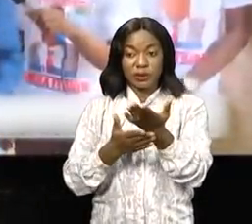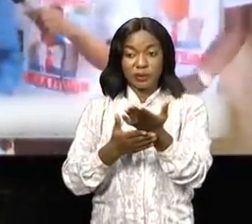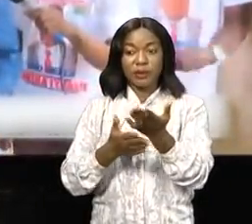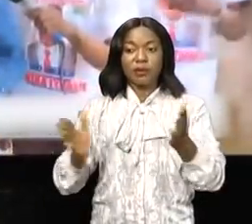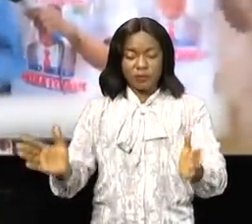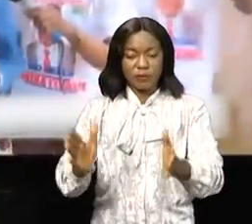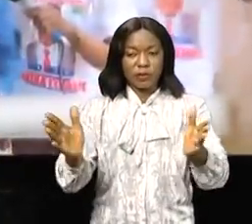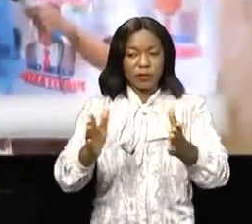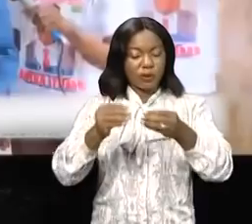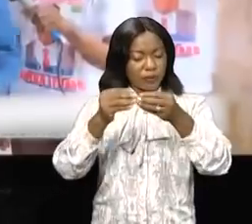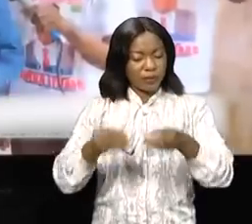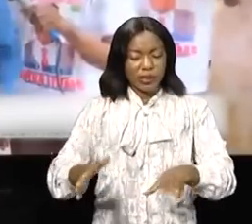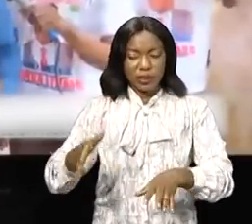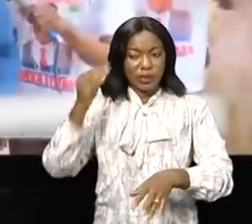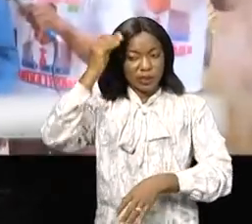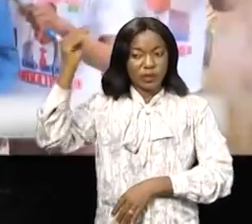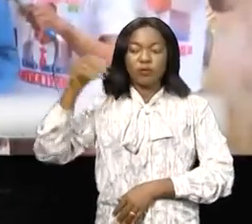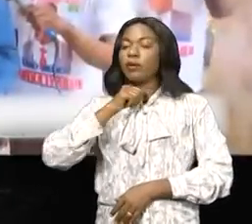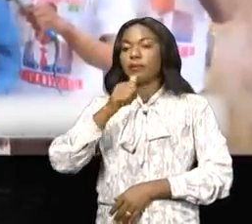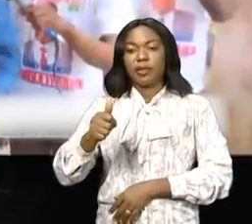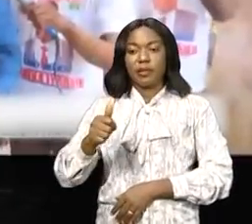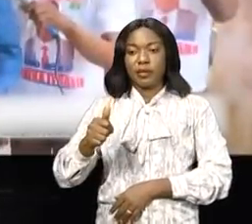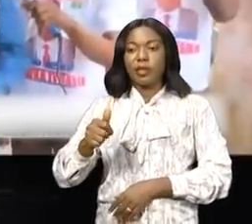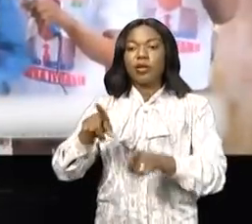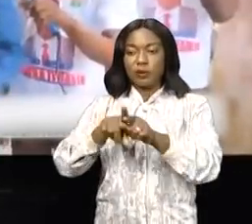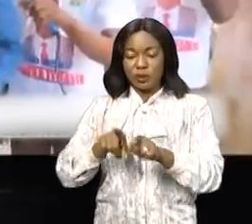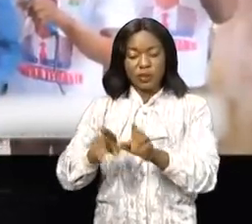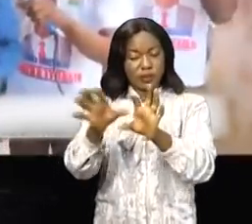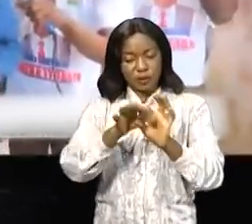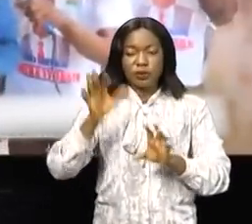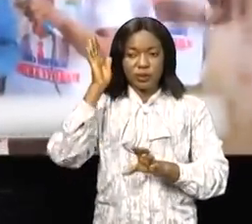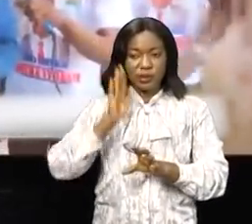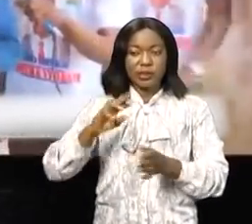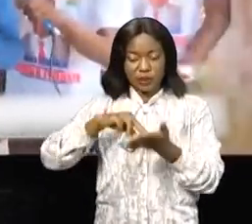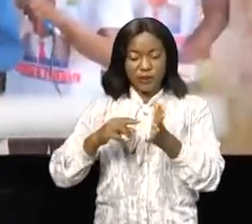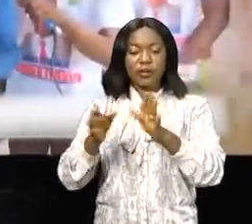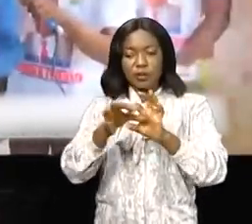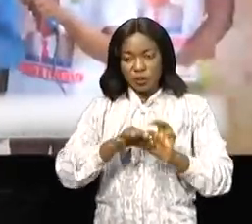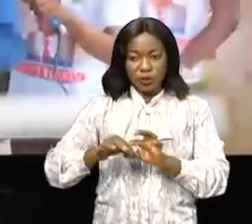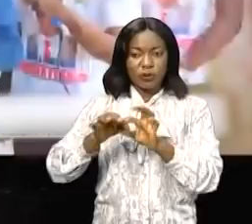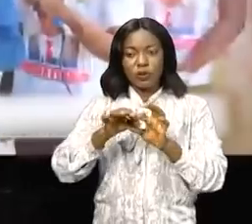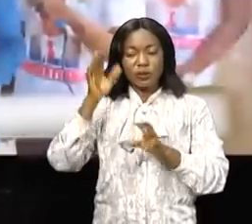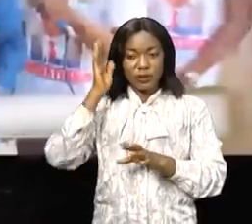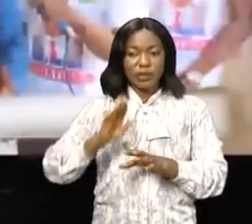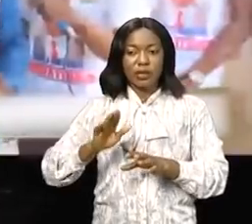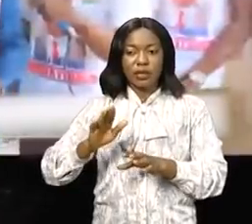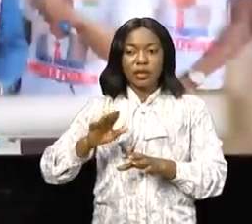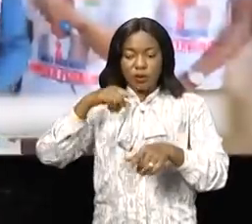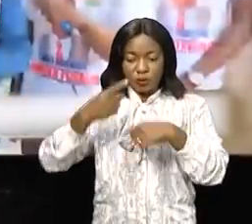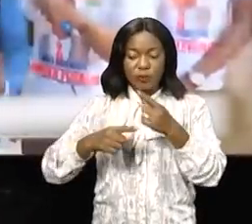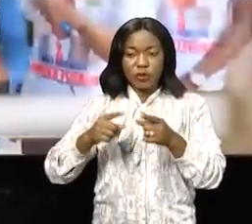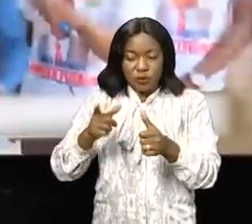sacrée. On voit bien l'Union Commençons par nous unir entre nous.